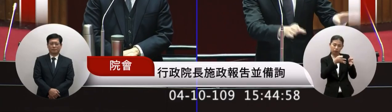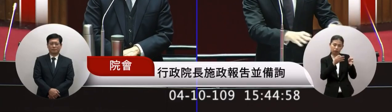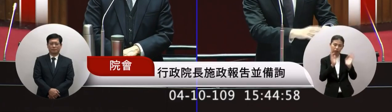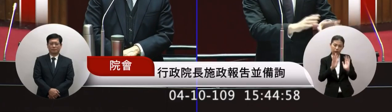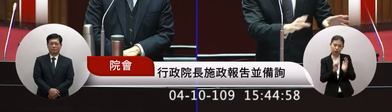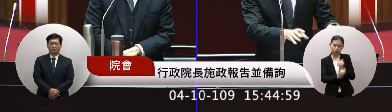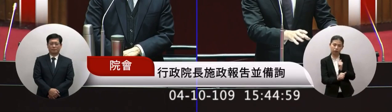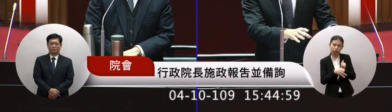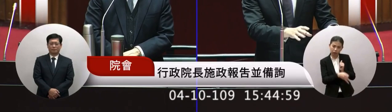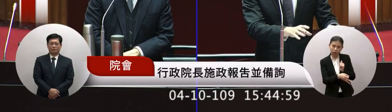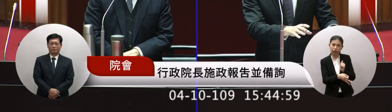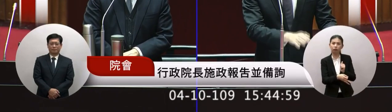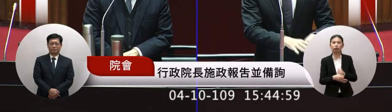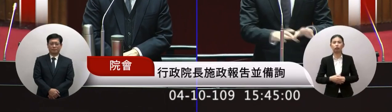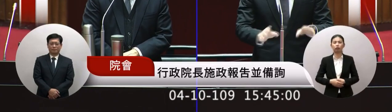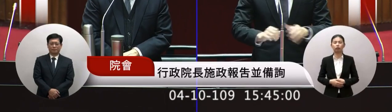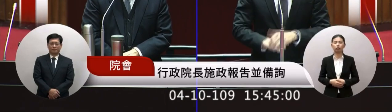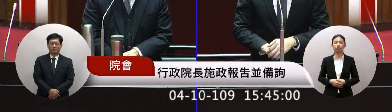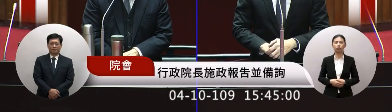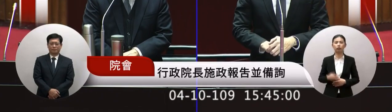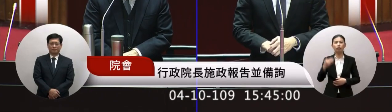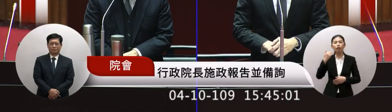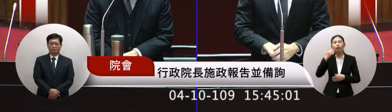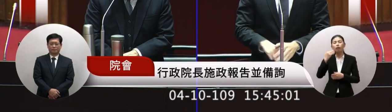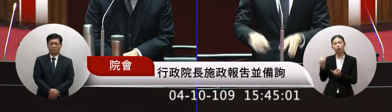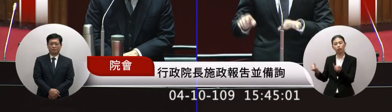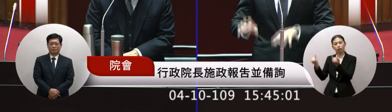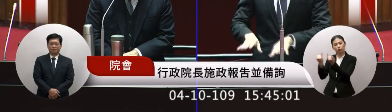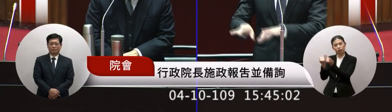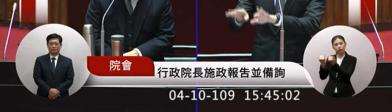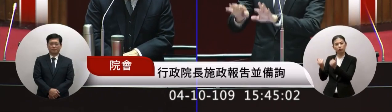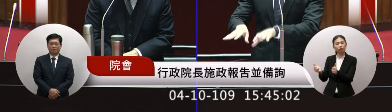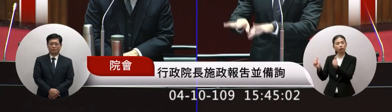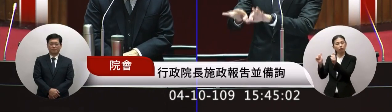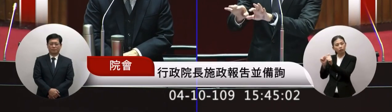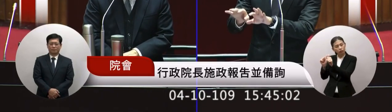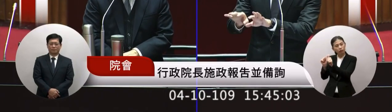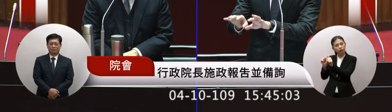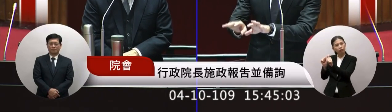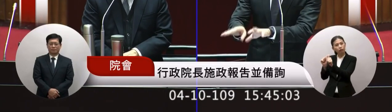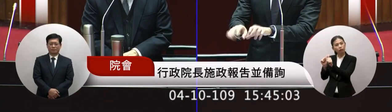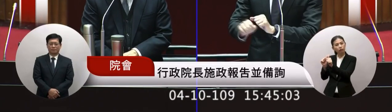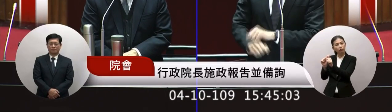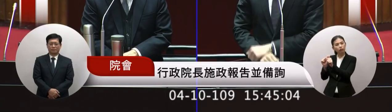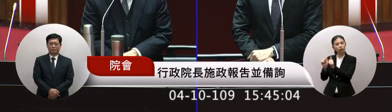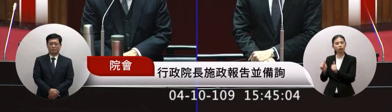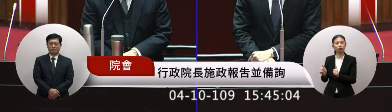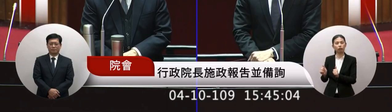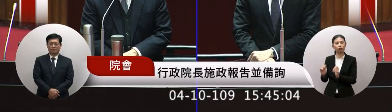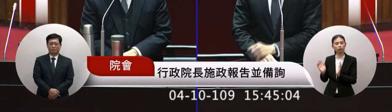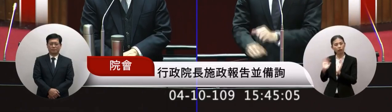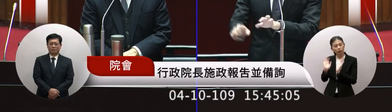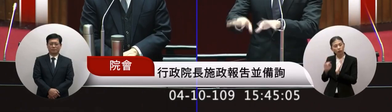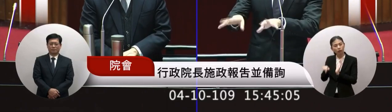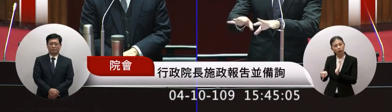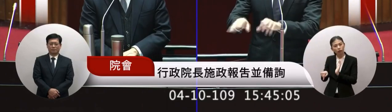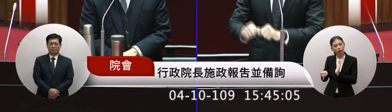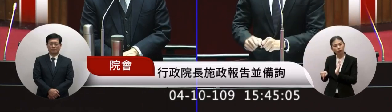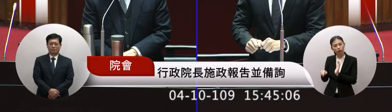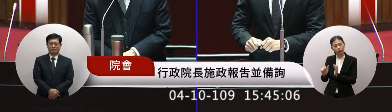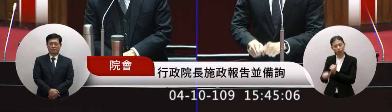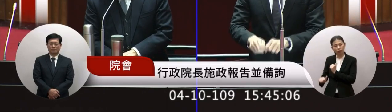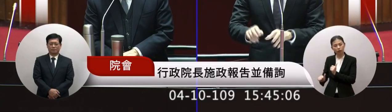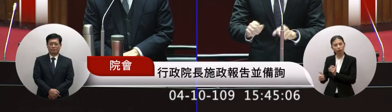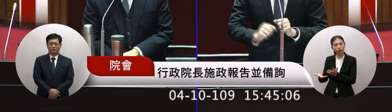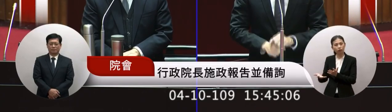電腦的系統所以當分的家庭從鄉親 鄉親要去打他們的資料